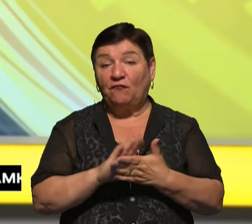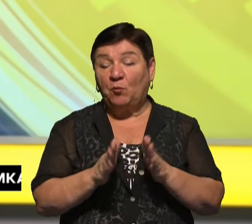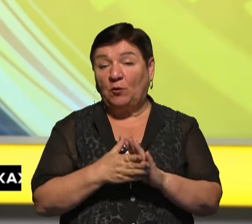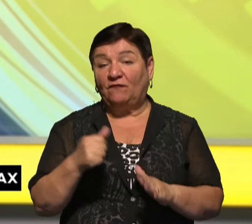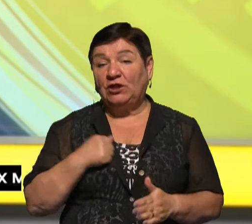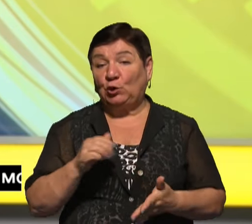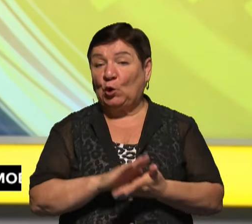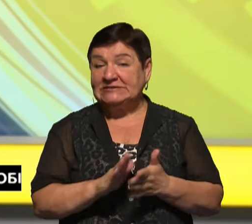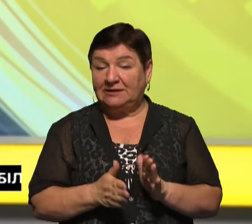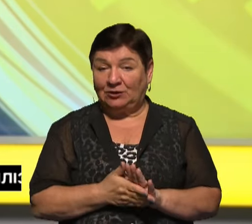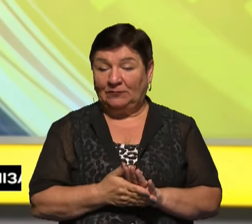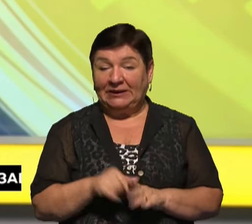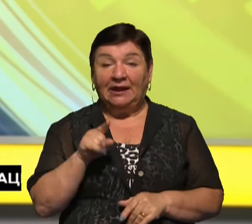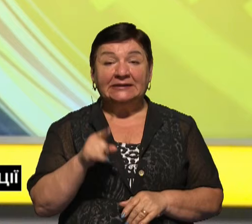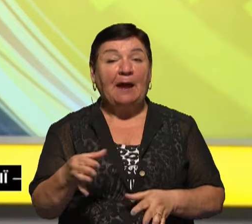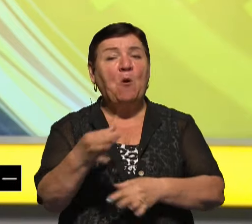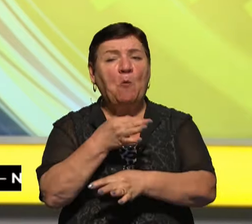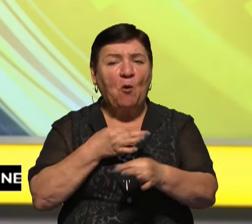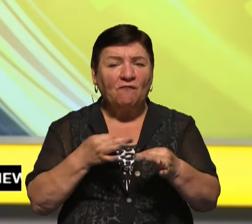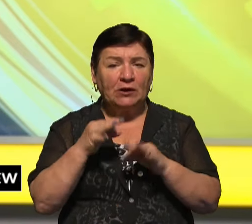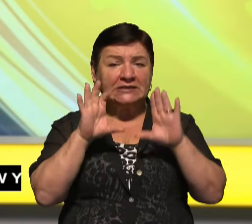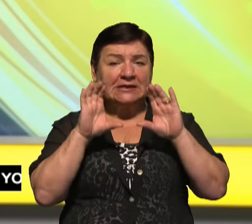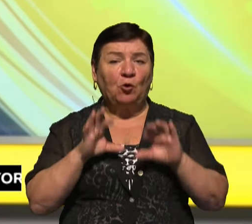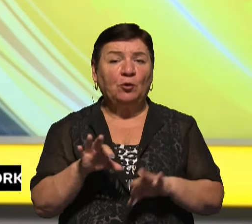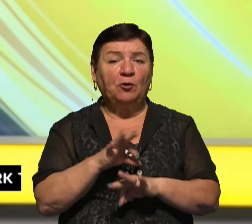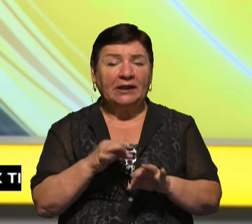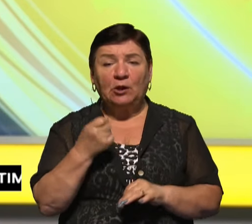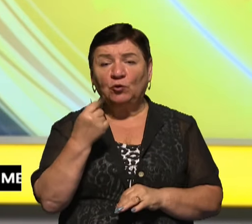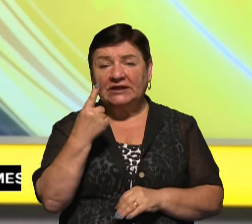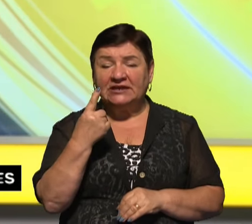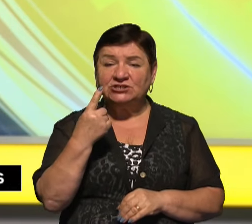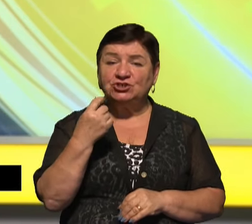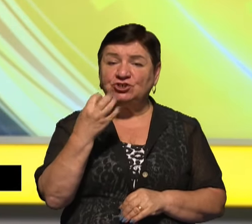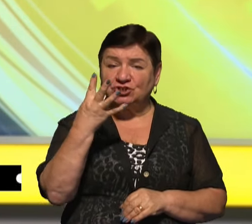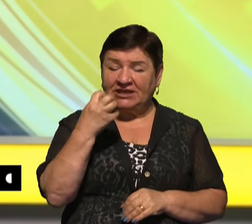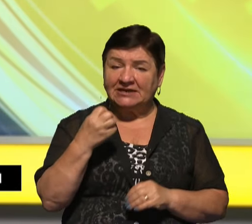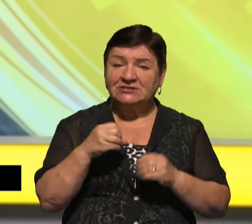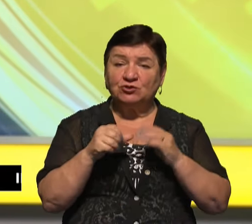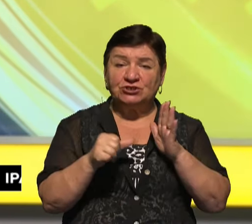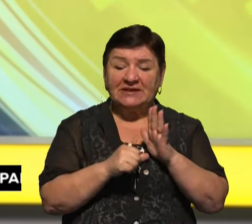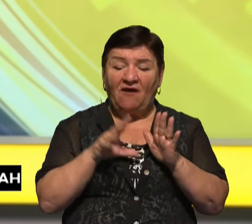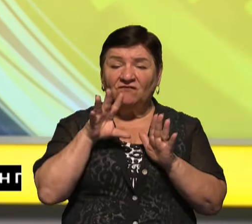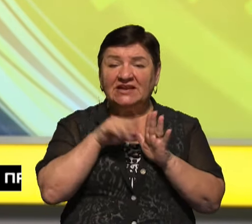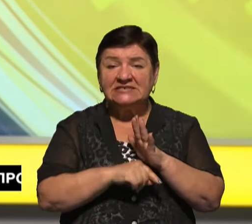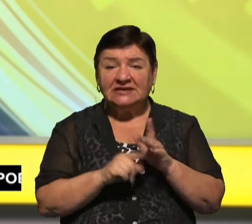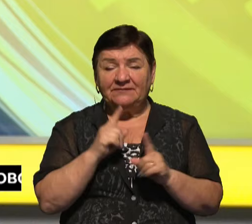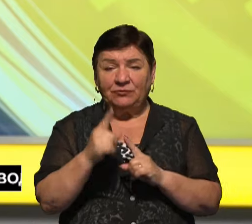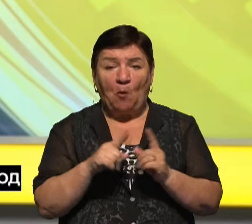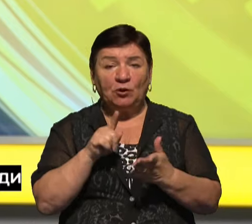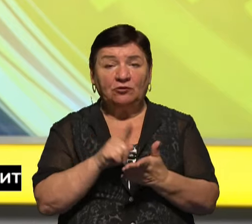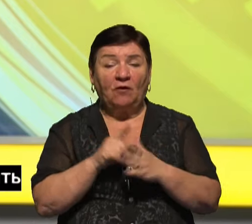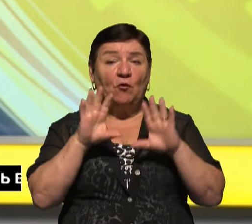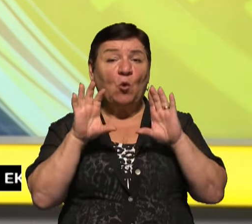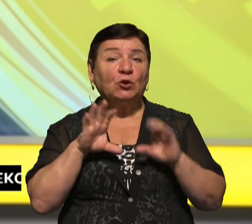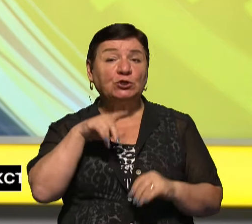воєнного стану. Там обговорять законопроєкт 11.416 про внесення змін до Податкового кодексу